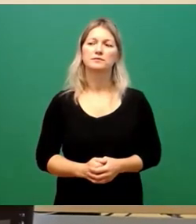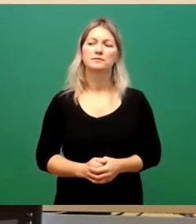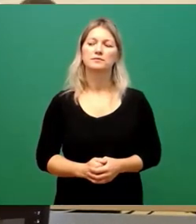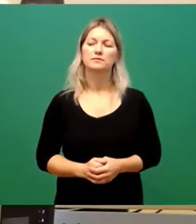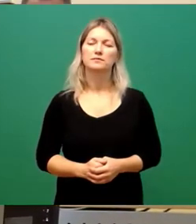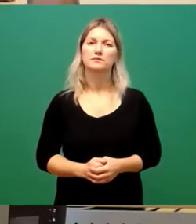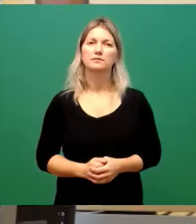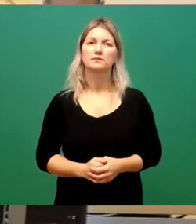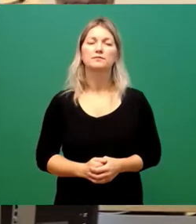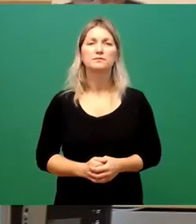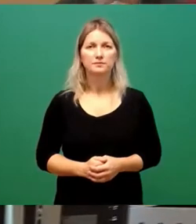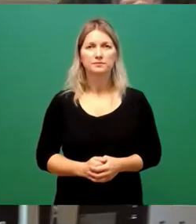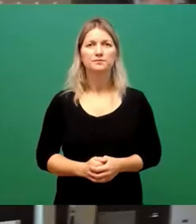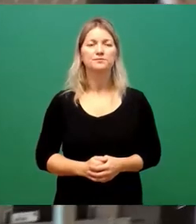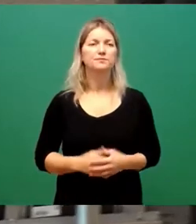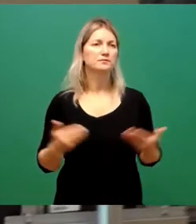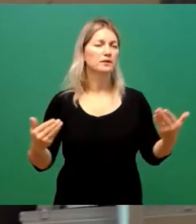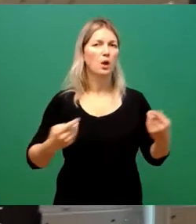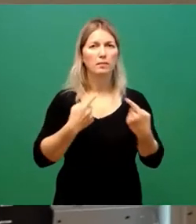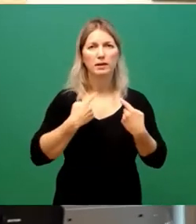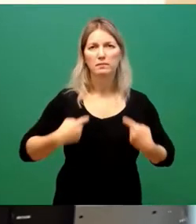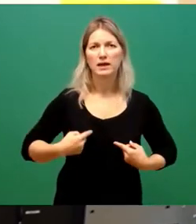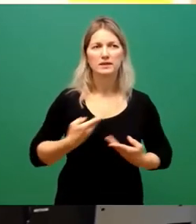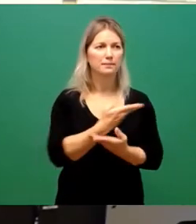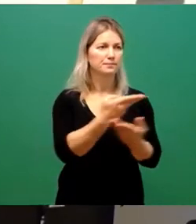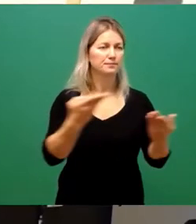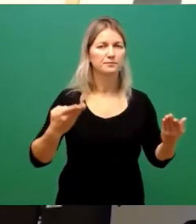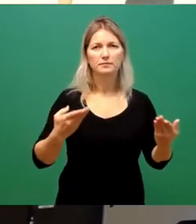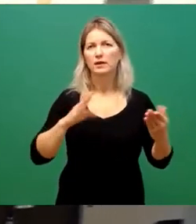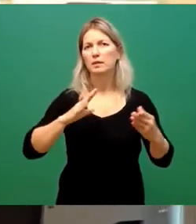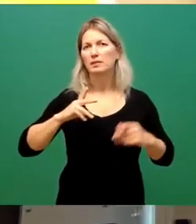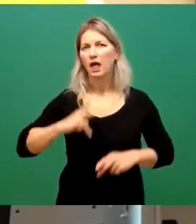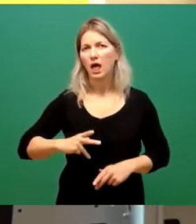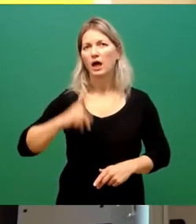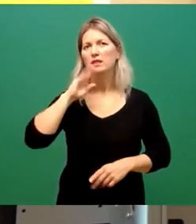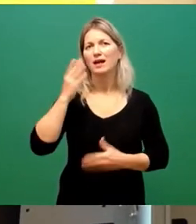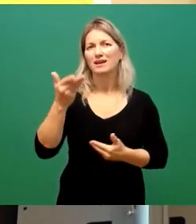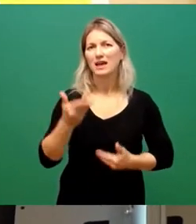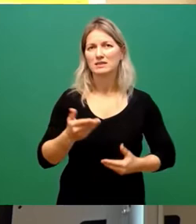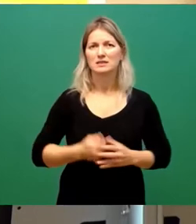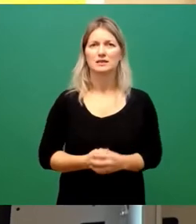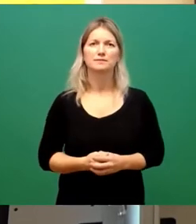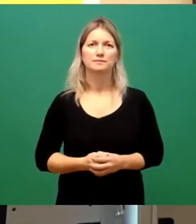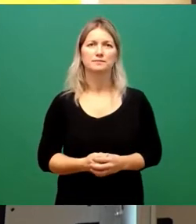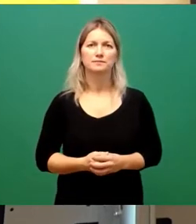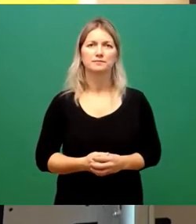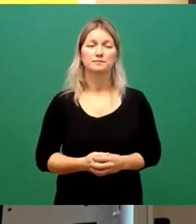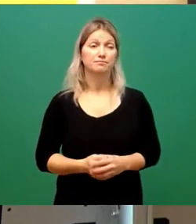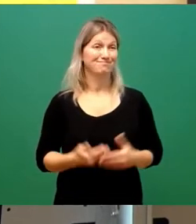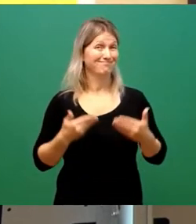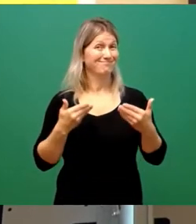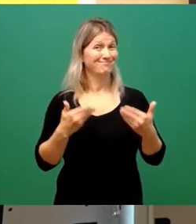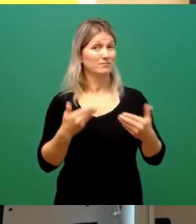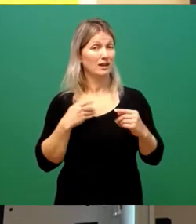Herr Oberbürgermeister, meine Damen und Herren, werte Gäste, ich glaube, in dieser Debatte könnte uns allen etwas